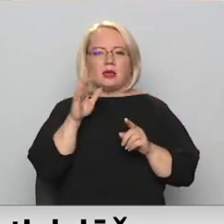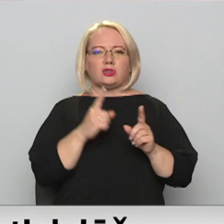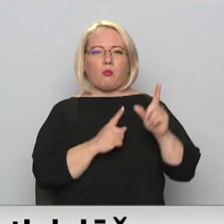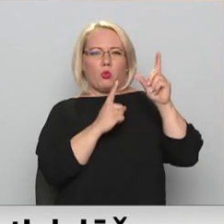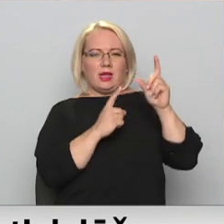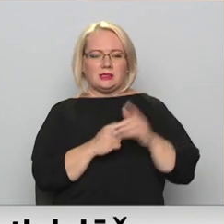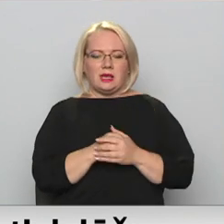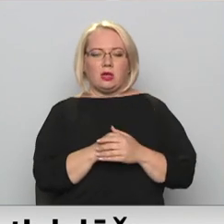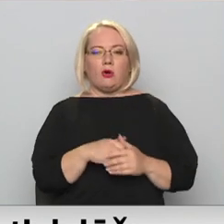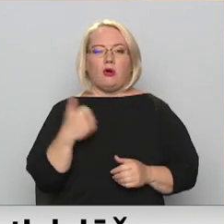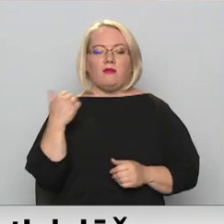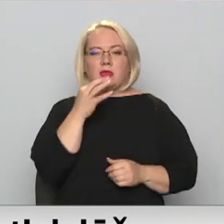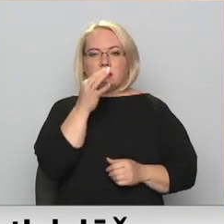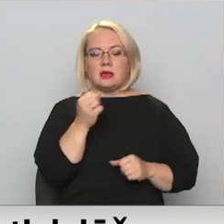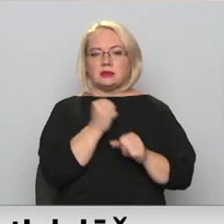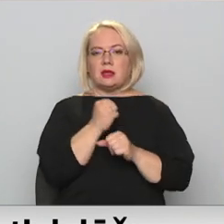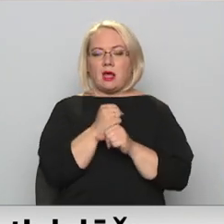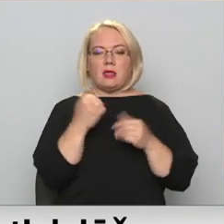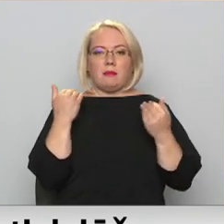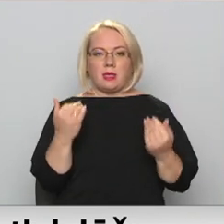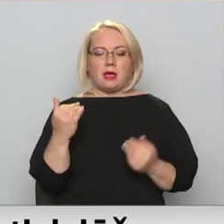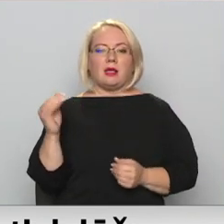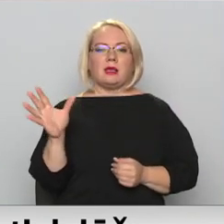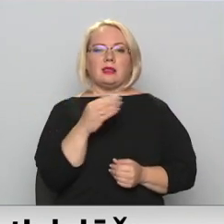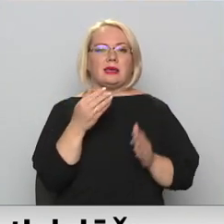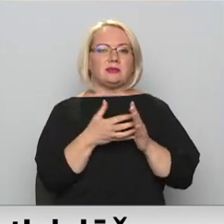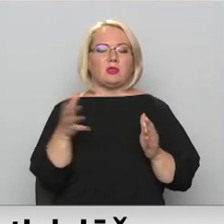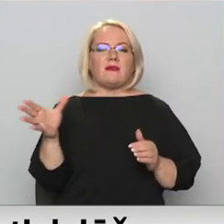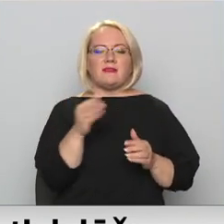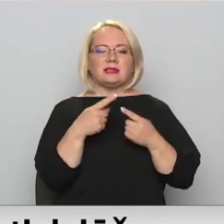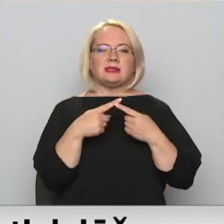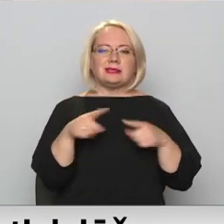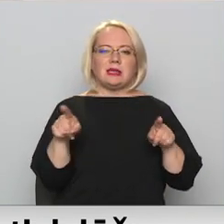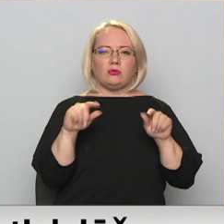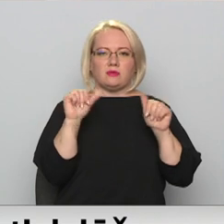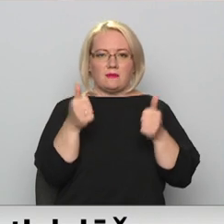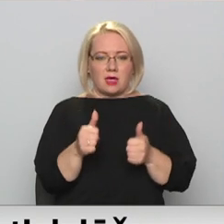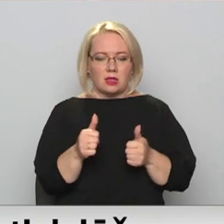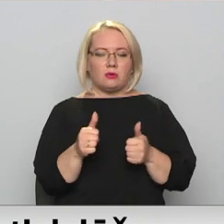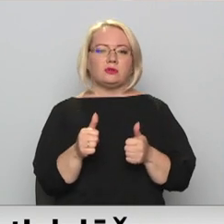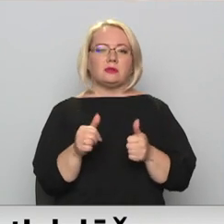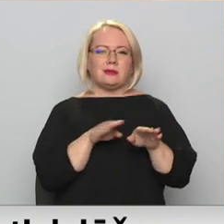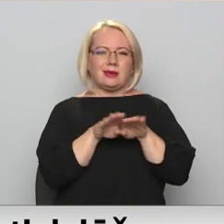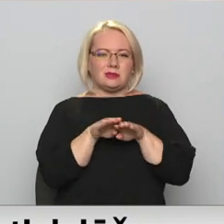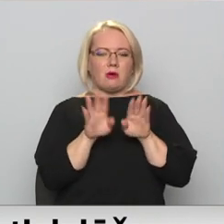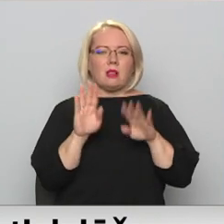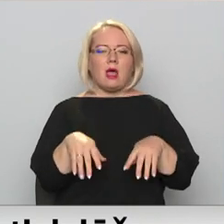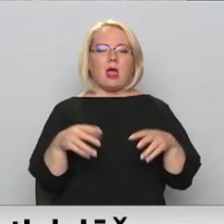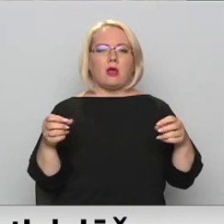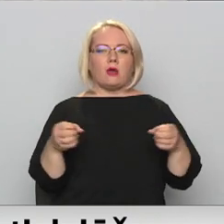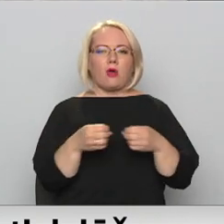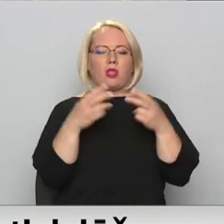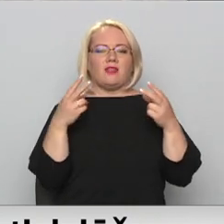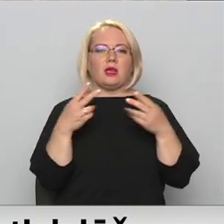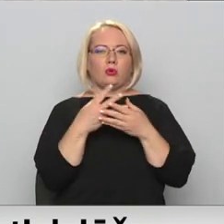pie tā, ka izmantojam visas citas iespējamās alternatīvās metodas, lai konfliktu novērstu.